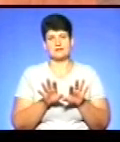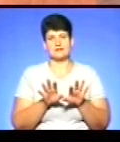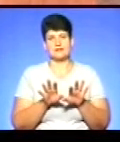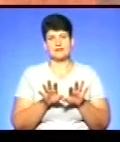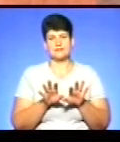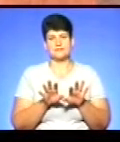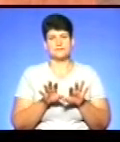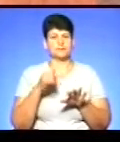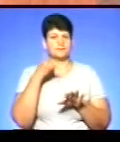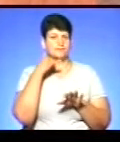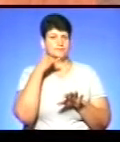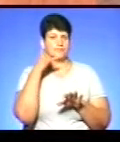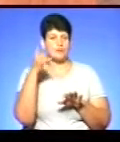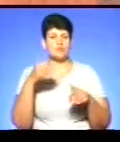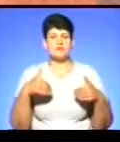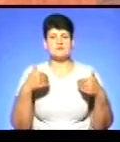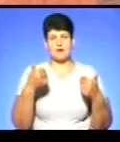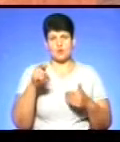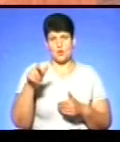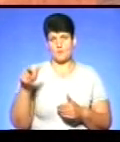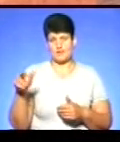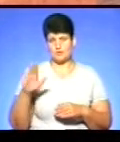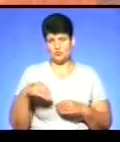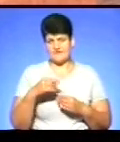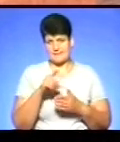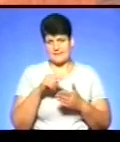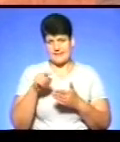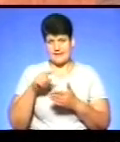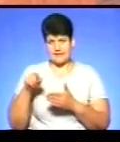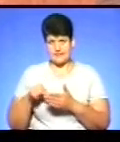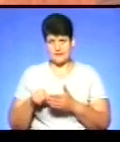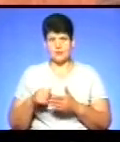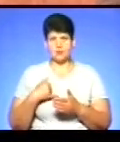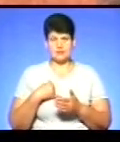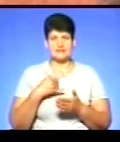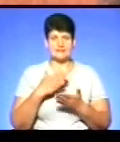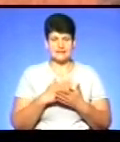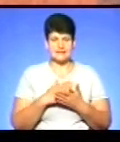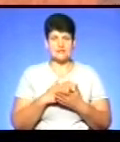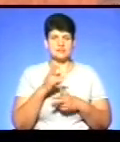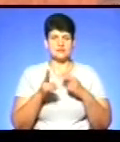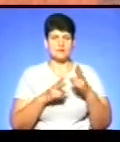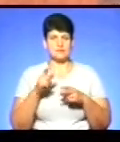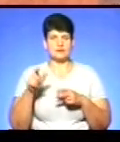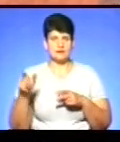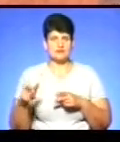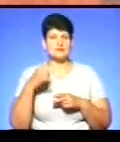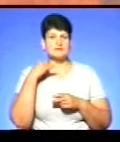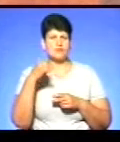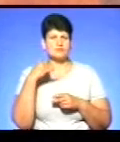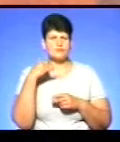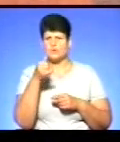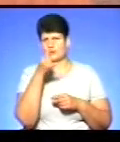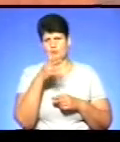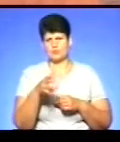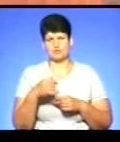лінії, по зверненню громадян, які будуть задавати це питання. У нас вже є скарги громадян, які телефонували і не можуть дотелефонуватися на